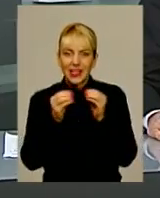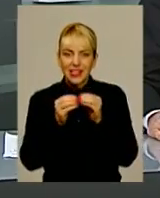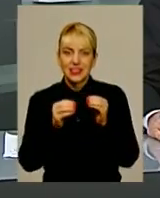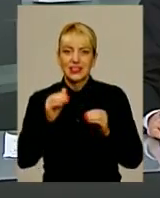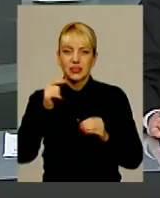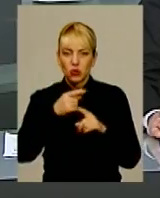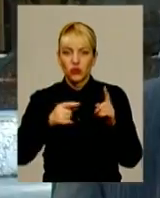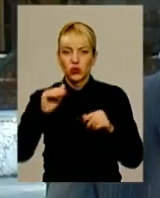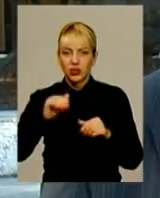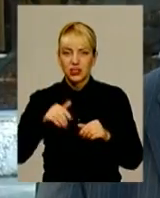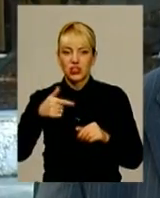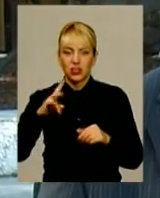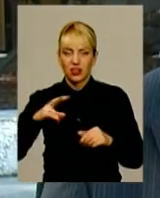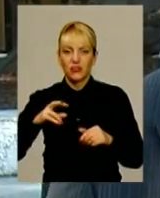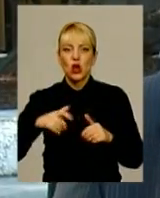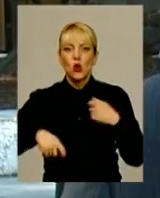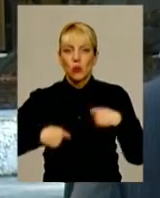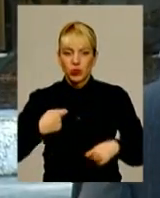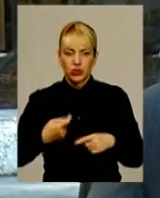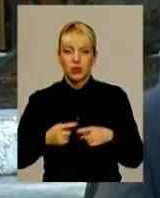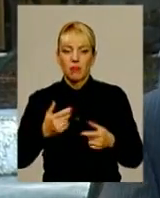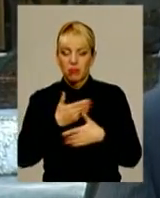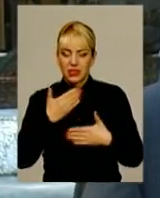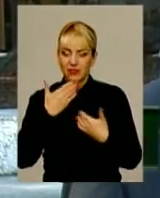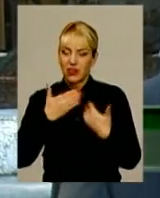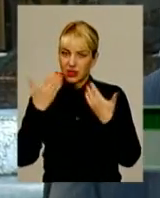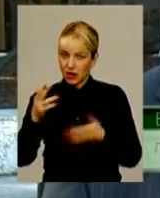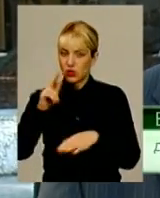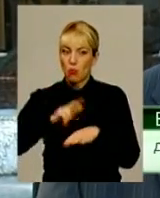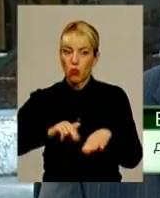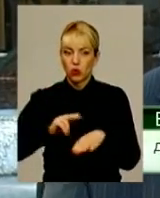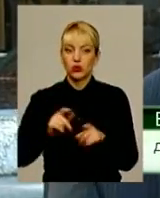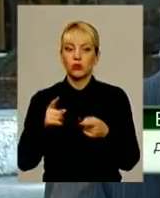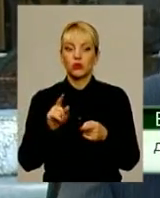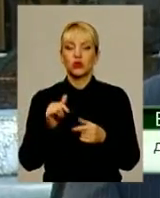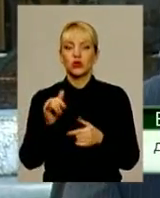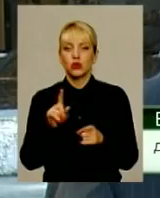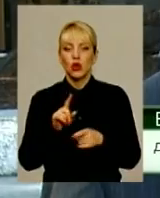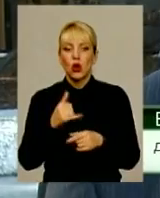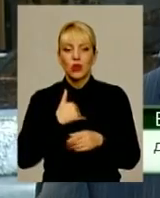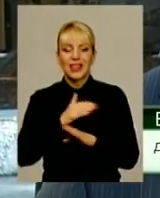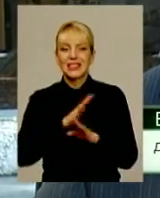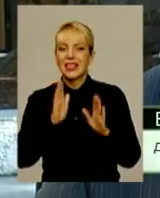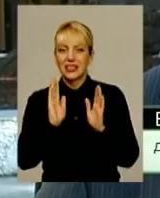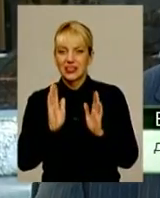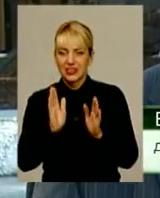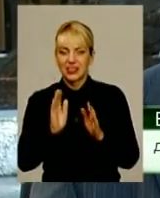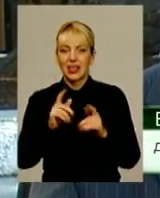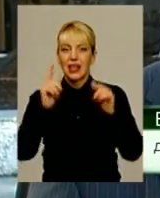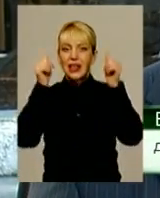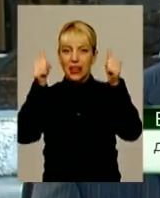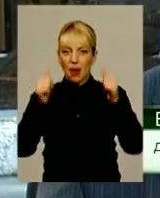гривень. Ми зверталися в обов'язковому порядку до поліції, тому що в нас не тільки таблички, в нас дуже багато на